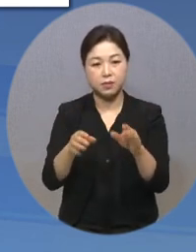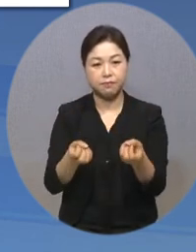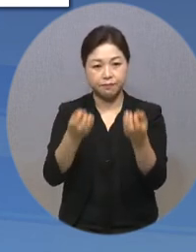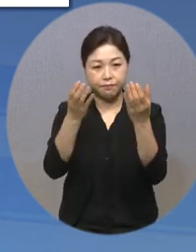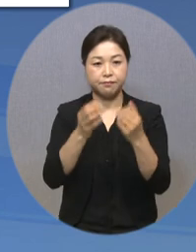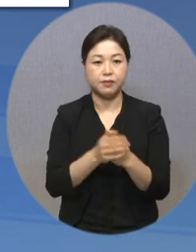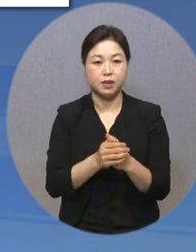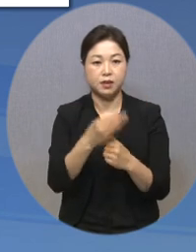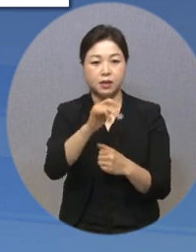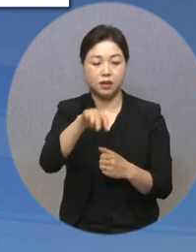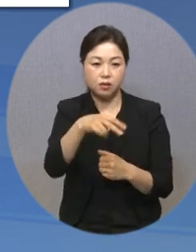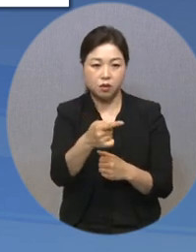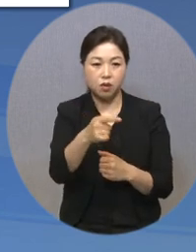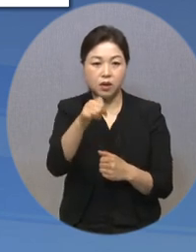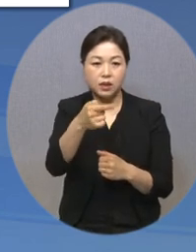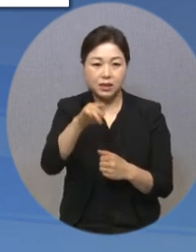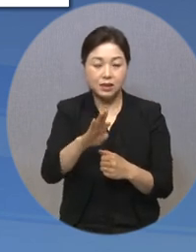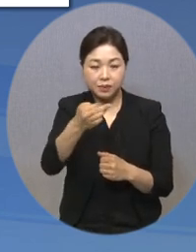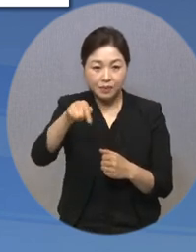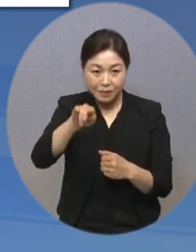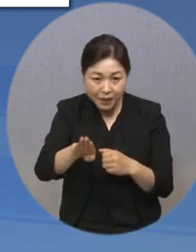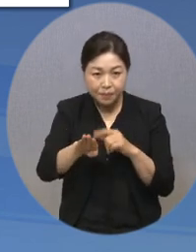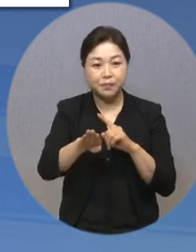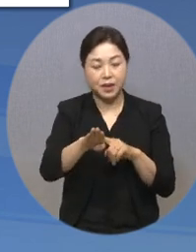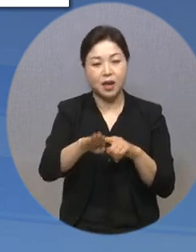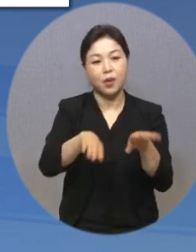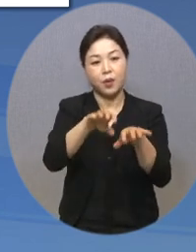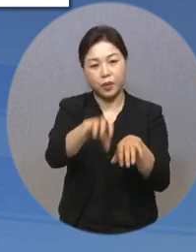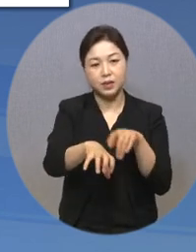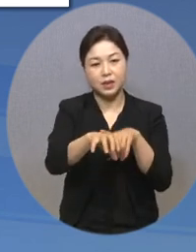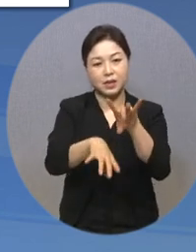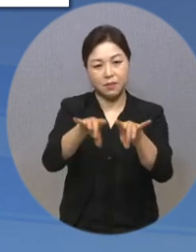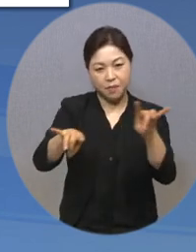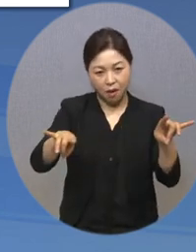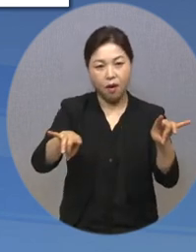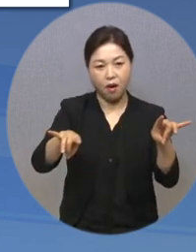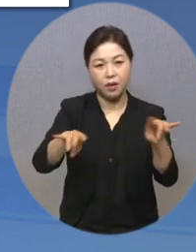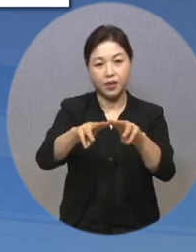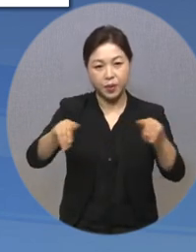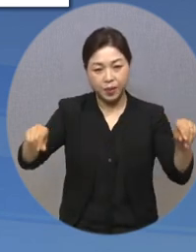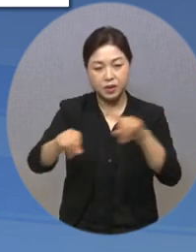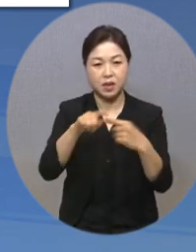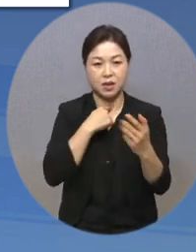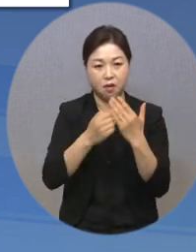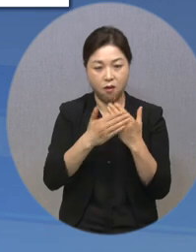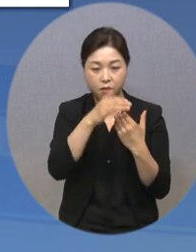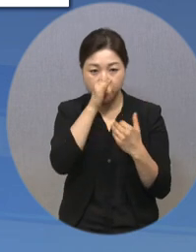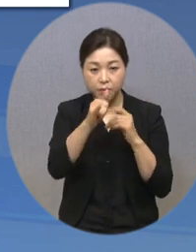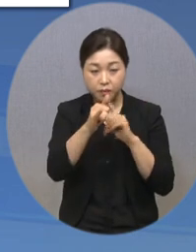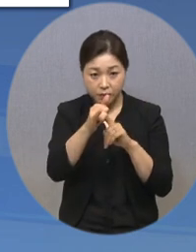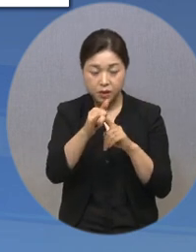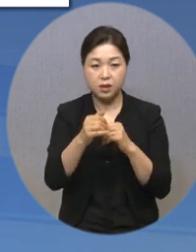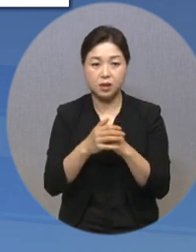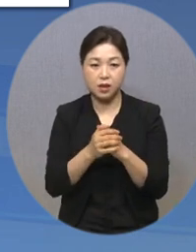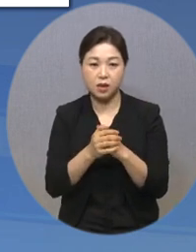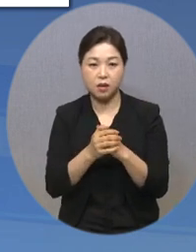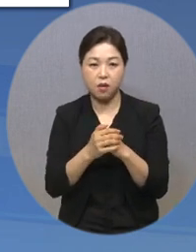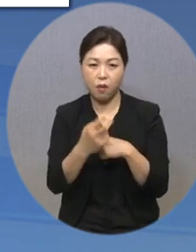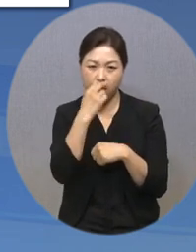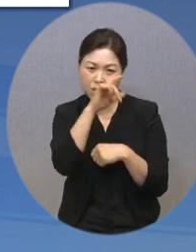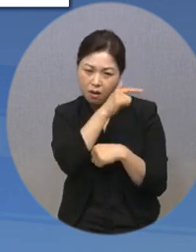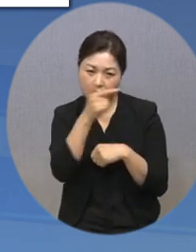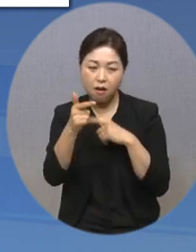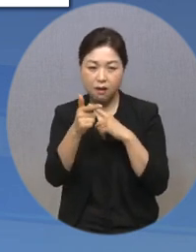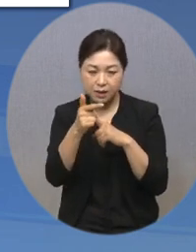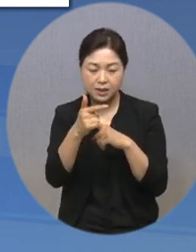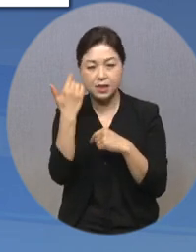대표적 탄소 흡입원인 갯벌의 생태를 체험하고 환경 보호를 위해 갯벌 정화 활동을 권장하고자 기획됐습니다.